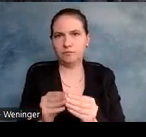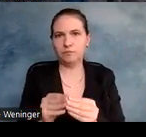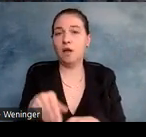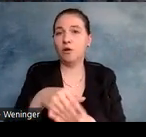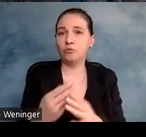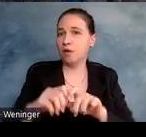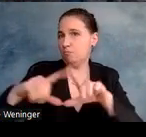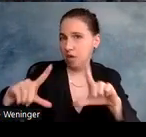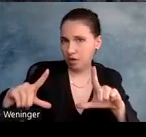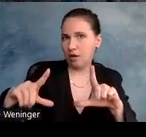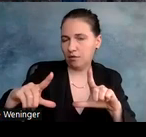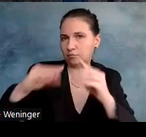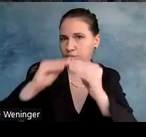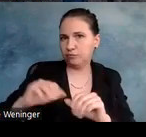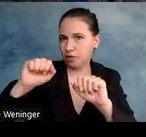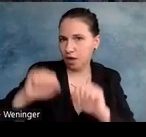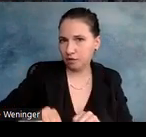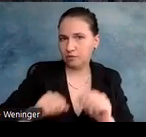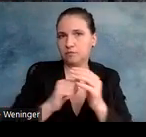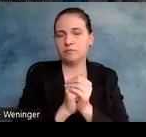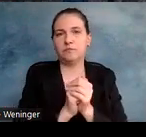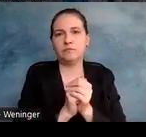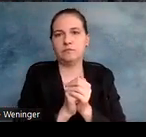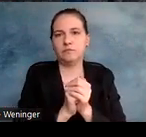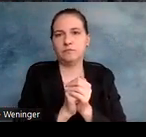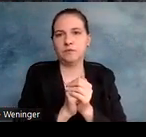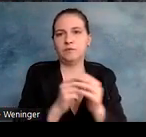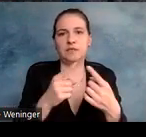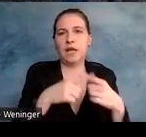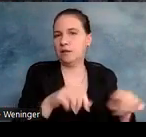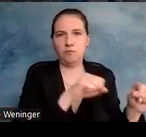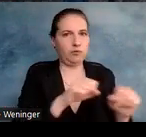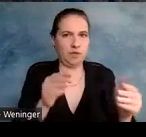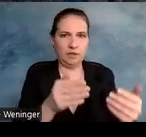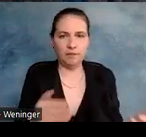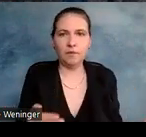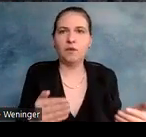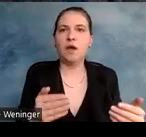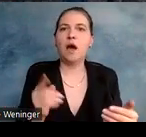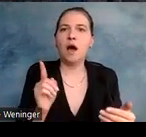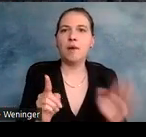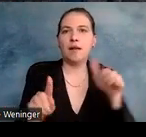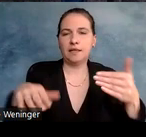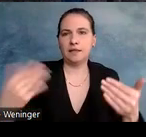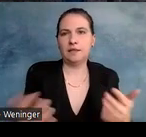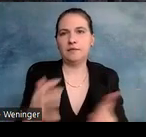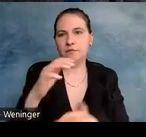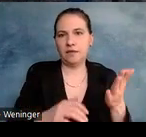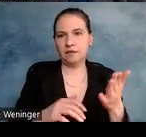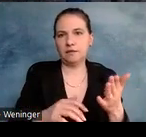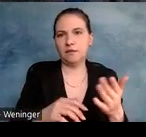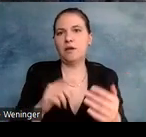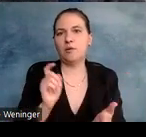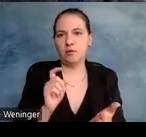als Bilder darstellen, wenn es keine andere Möglichkeit gibt. Aber dann als Alternativtext, so etwas wie LaTeX oder